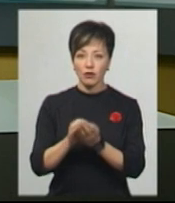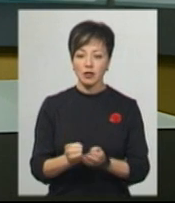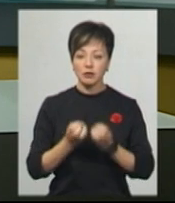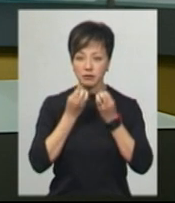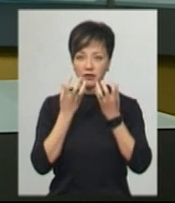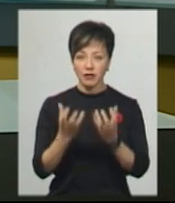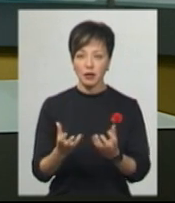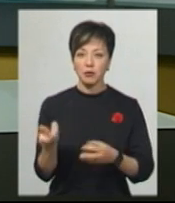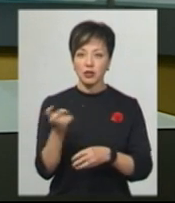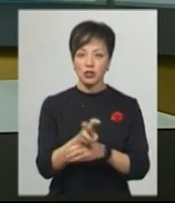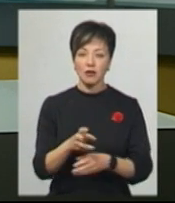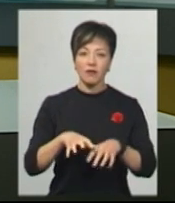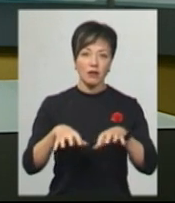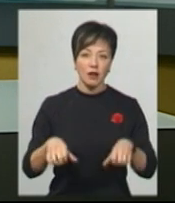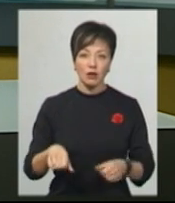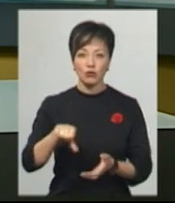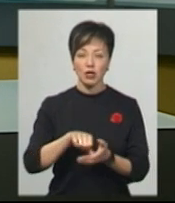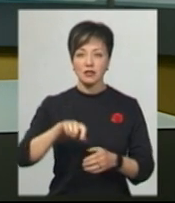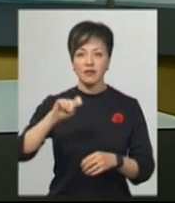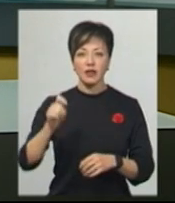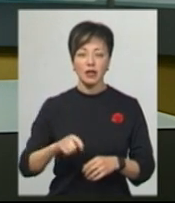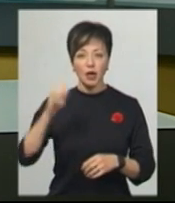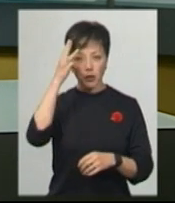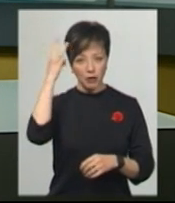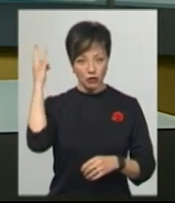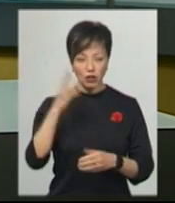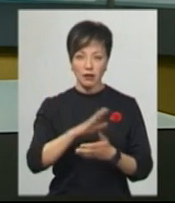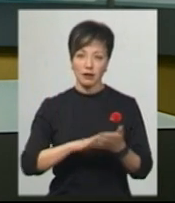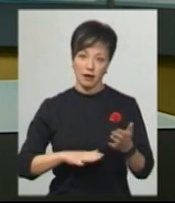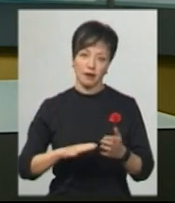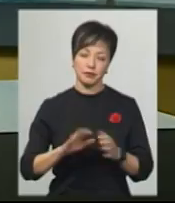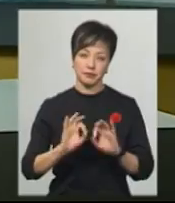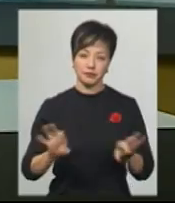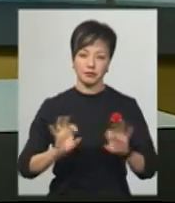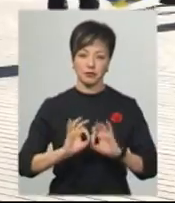прийшли посадовці, учасники війни та хмельничани. Подробиці далі у сюжеті.